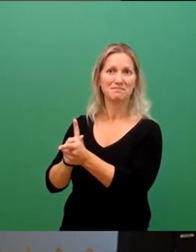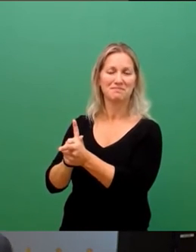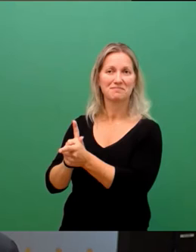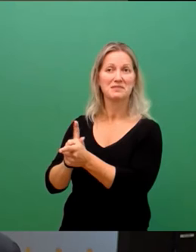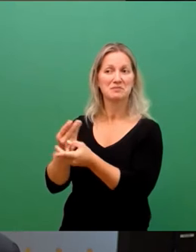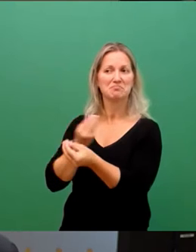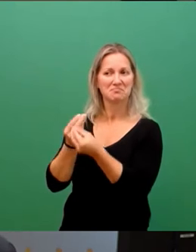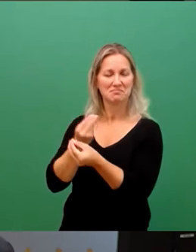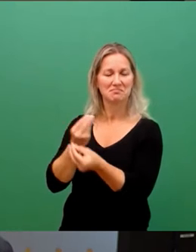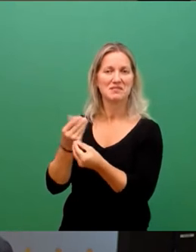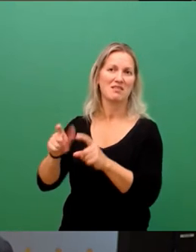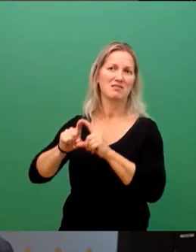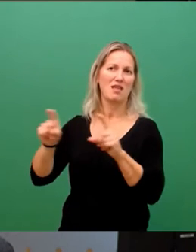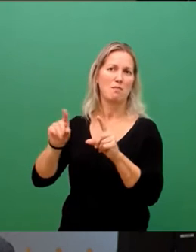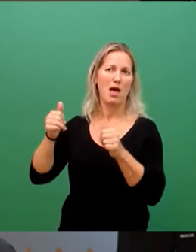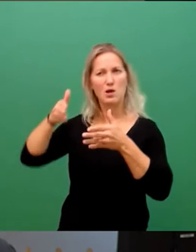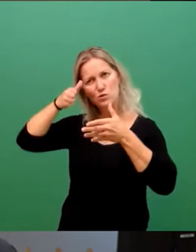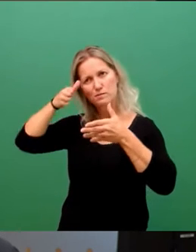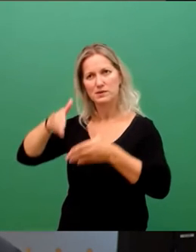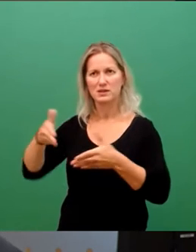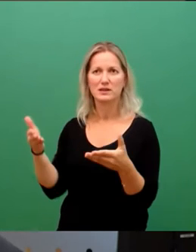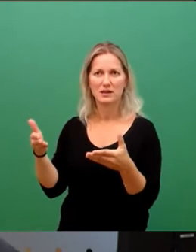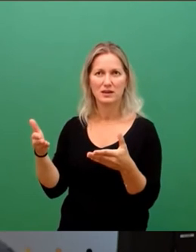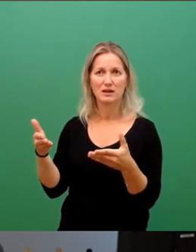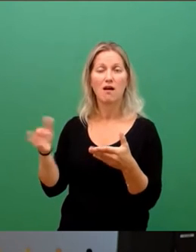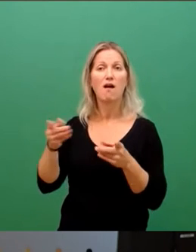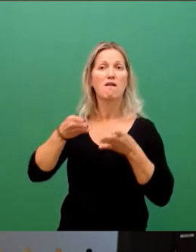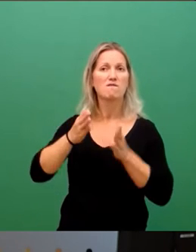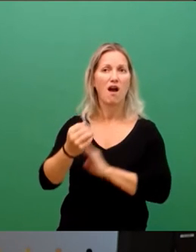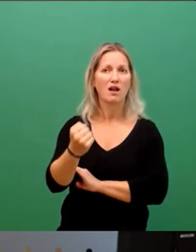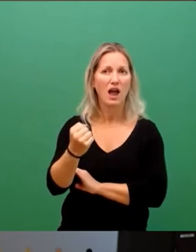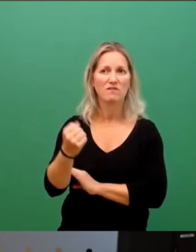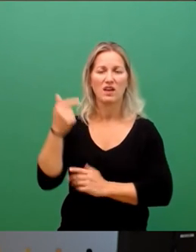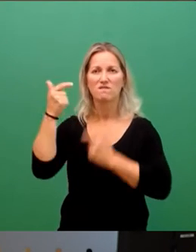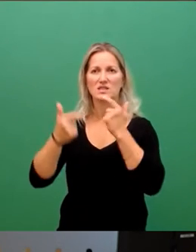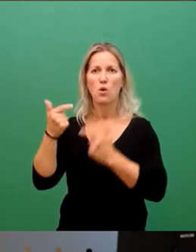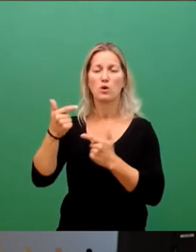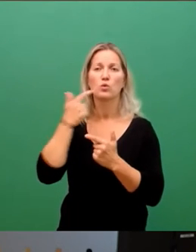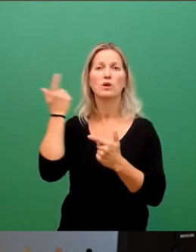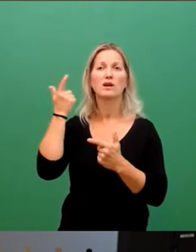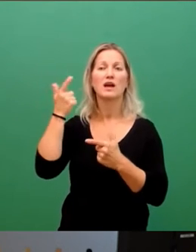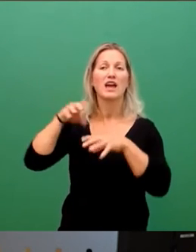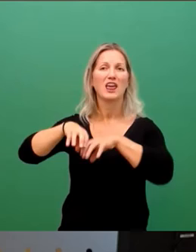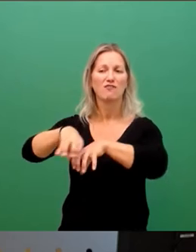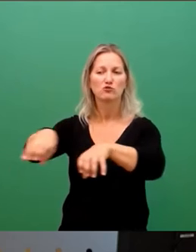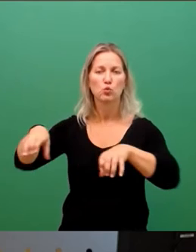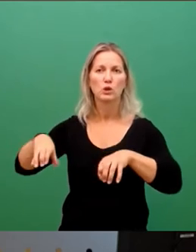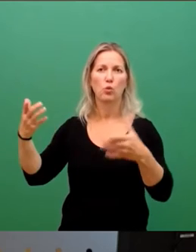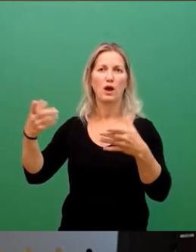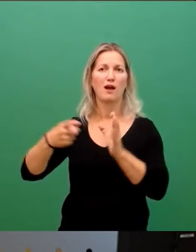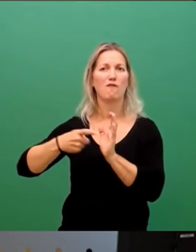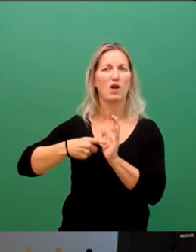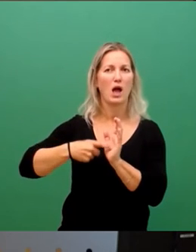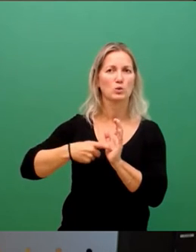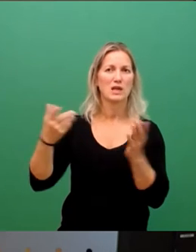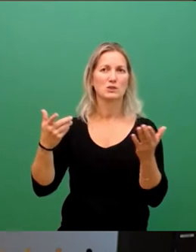gewesen, wo es sich um die entsprechende Fachkräfteversorgung, die Infrastrukturvoraussetzung und eben auch